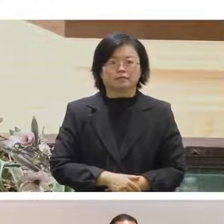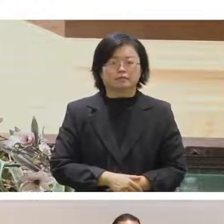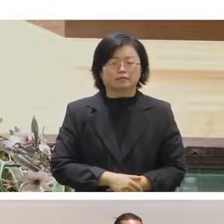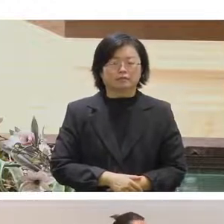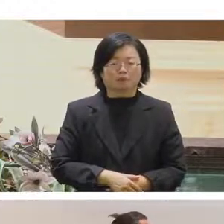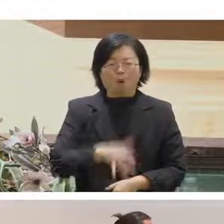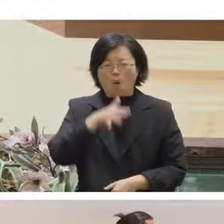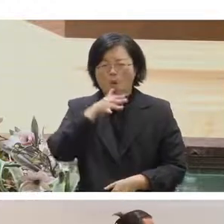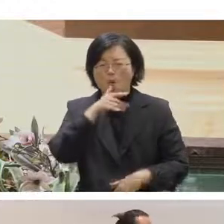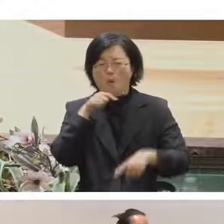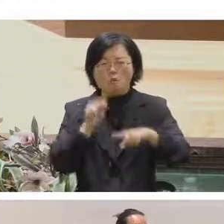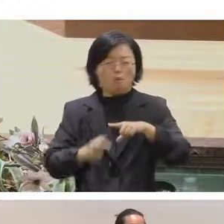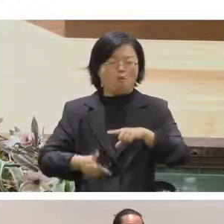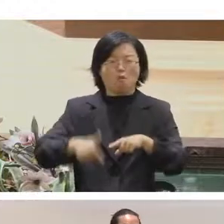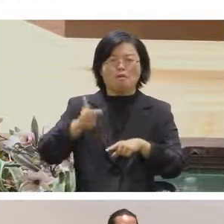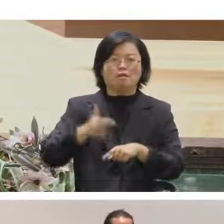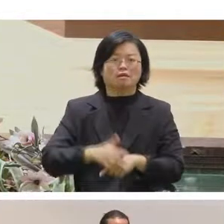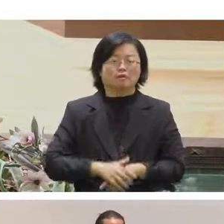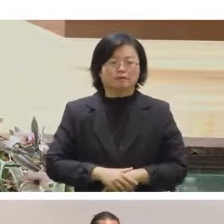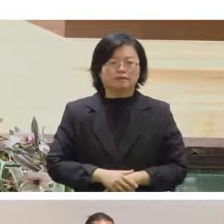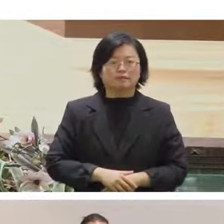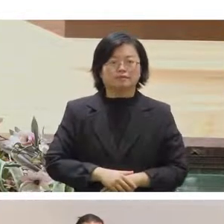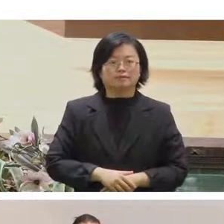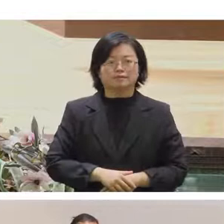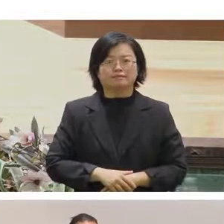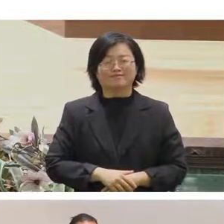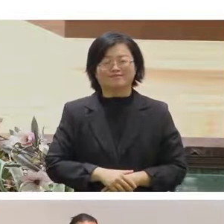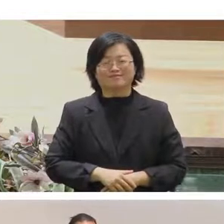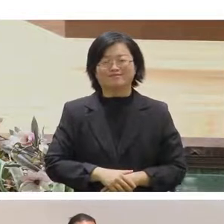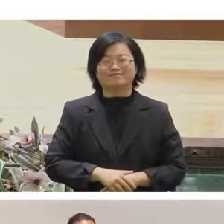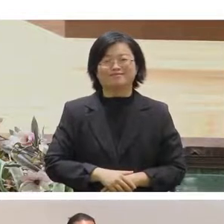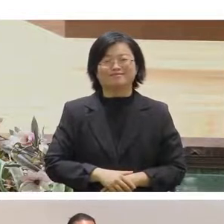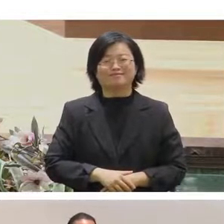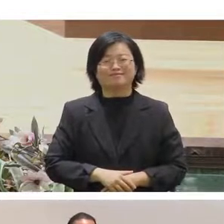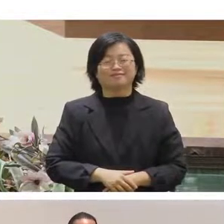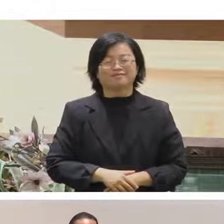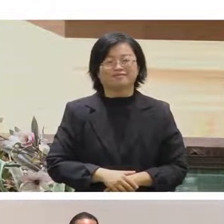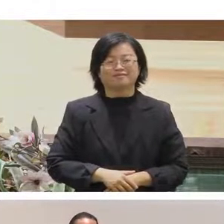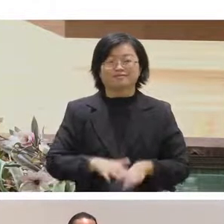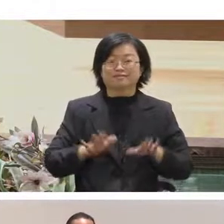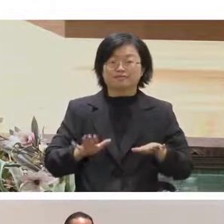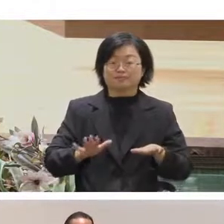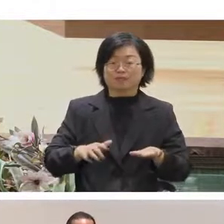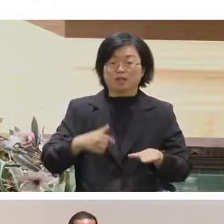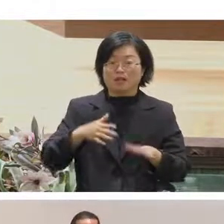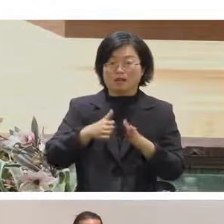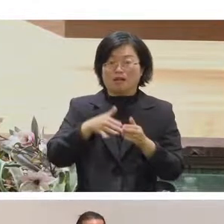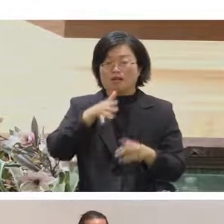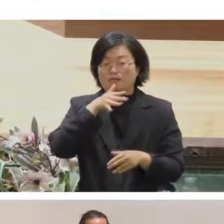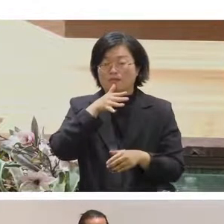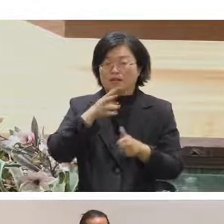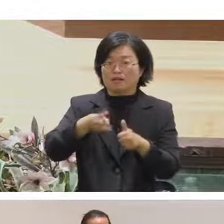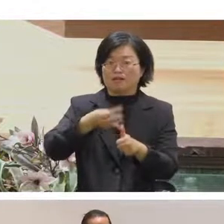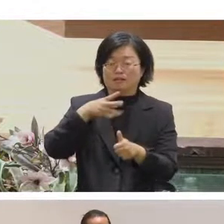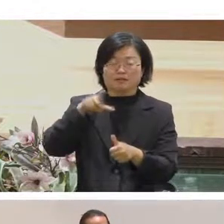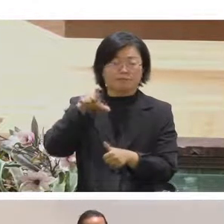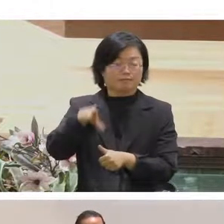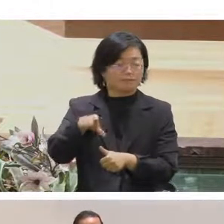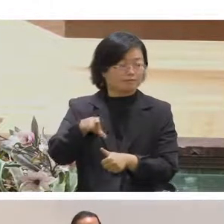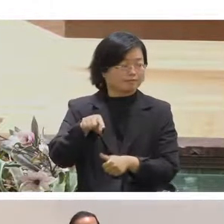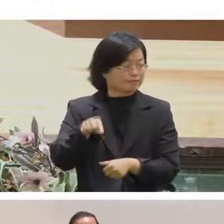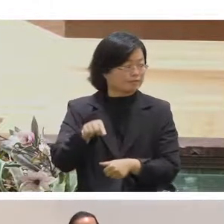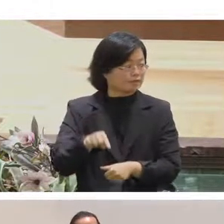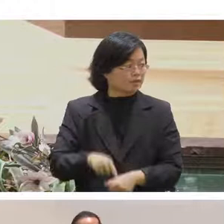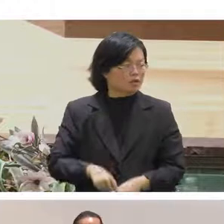然後太快了喔對其實還有那個翻譯然後我今天要講的就是我第三個關鍵字直播導播那